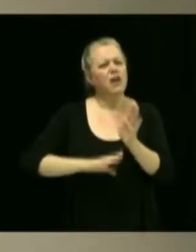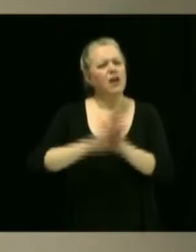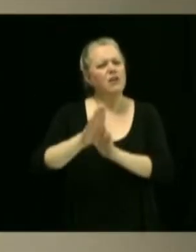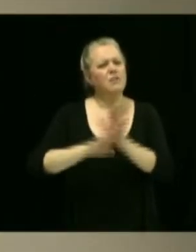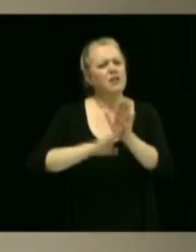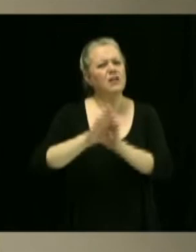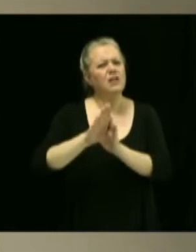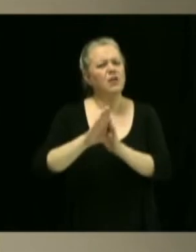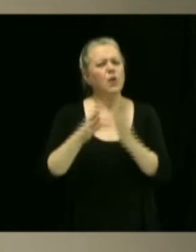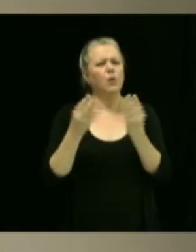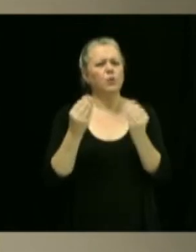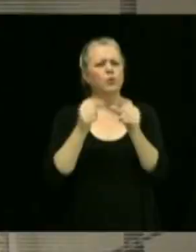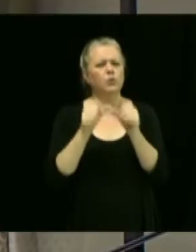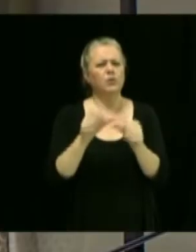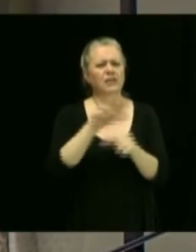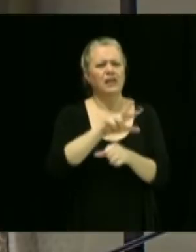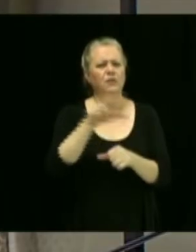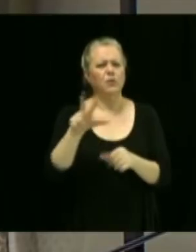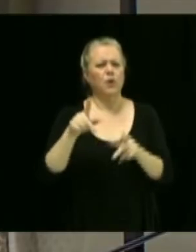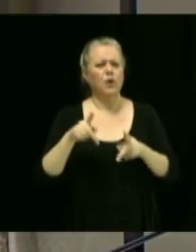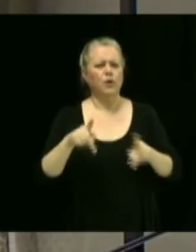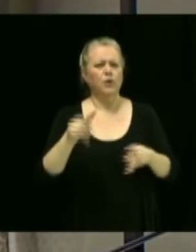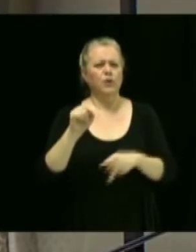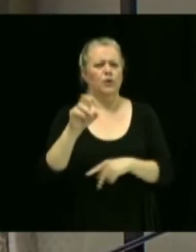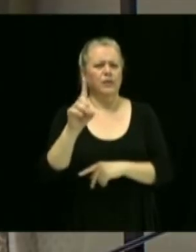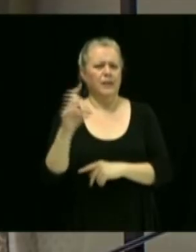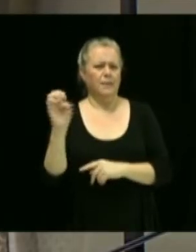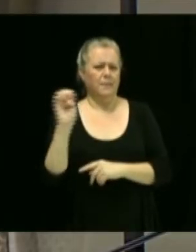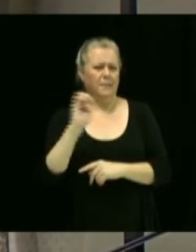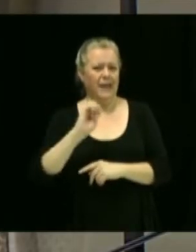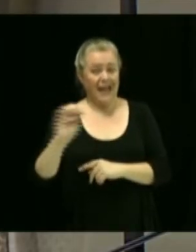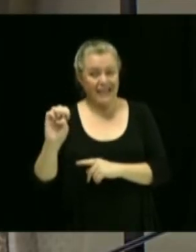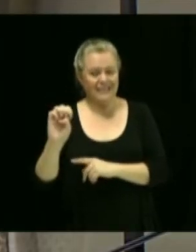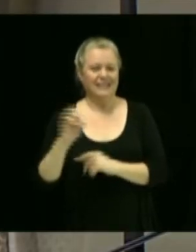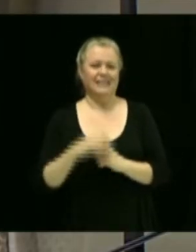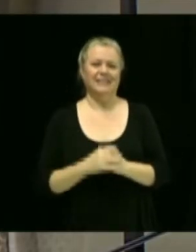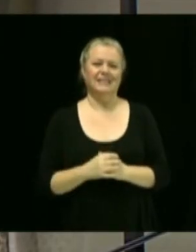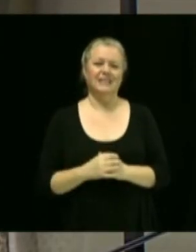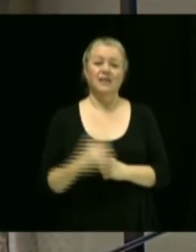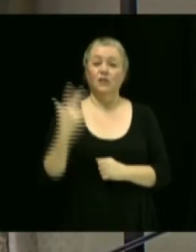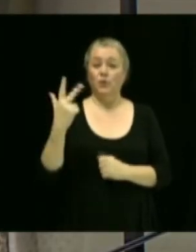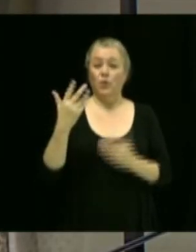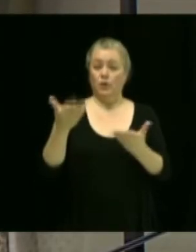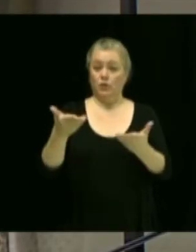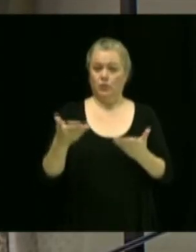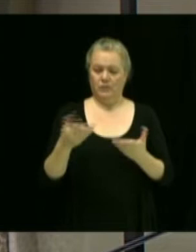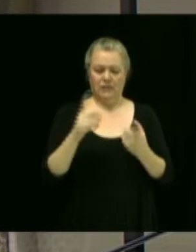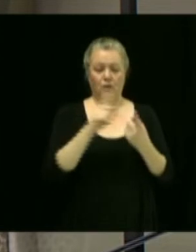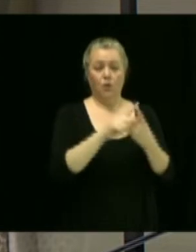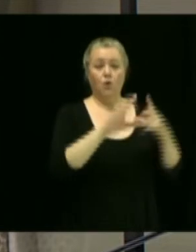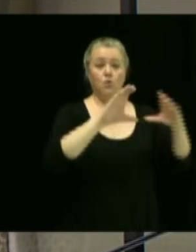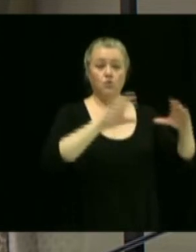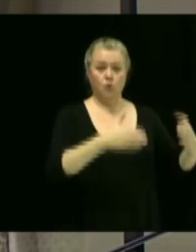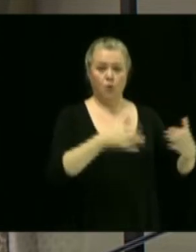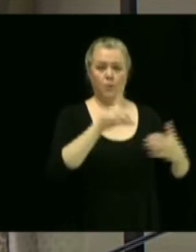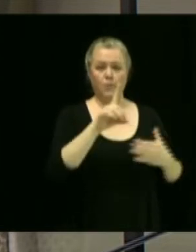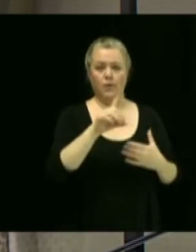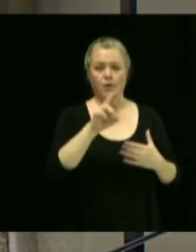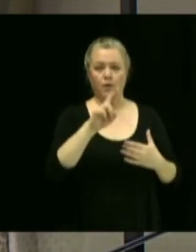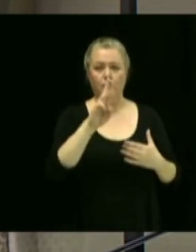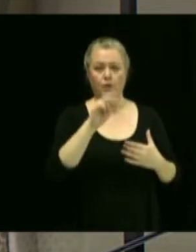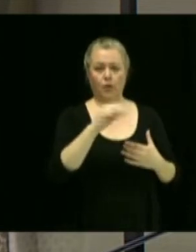au 33 rue Notre-Dame-Est. Oui. Alors, y a eu, pardon, trois soumissionnaires. groupe Dromco Construction,